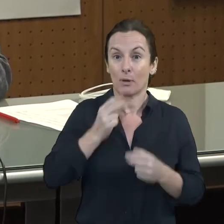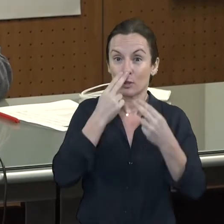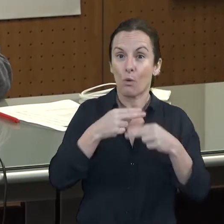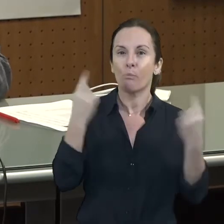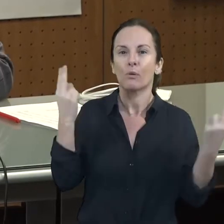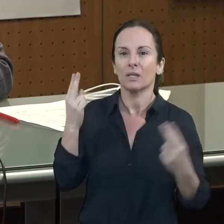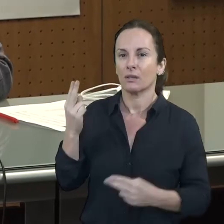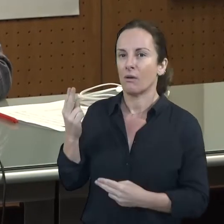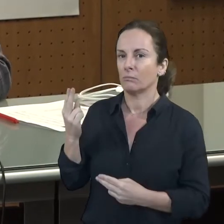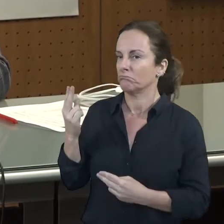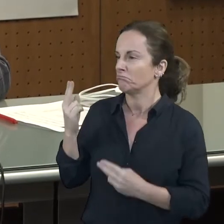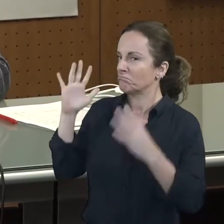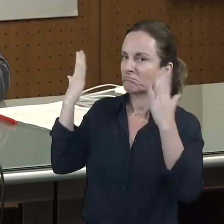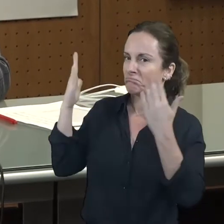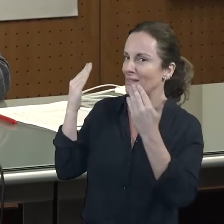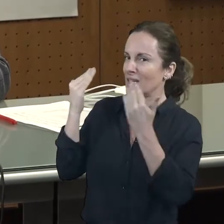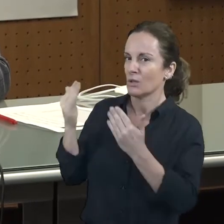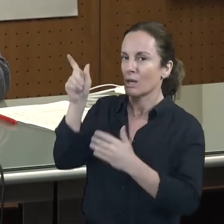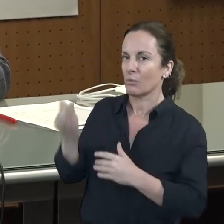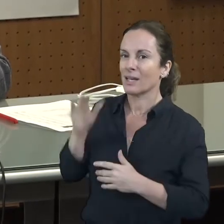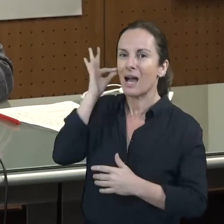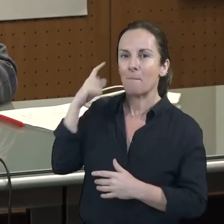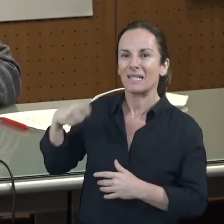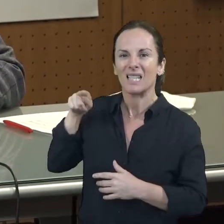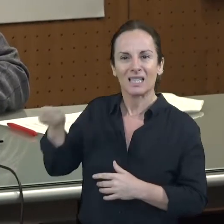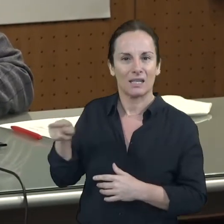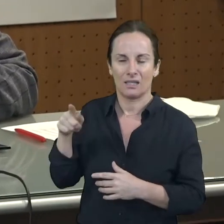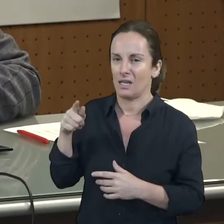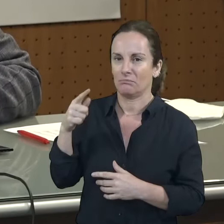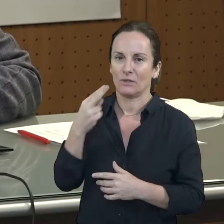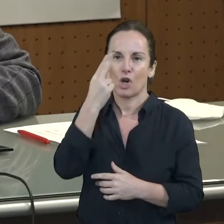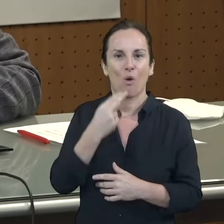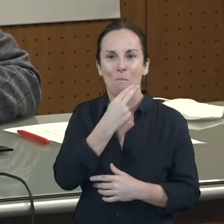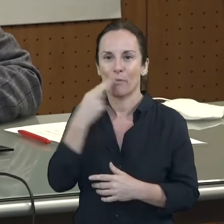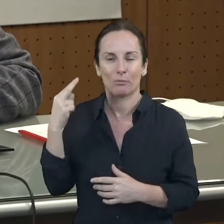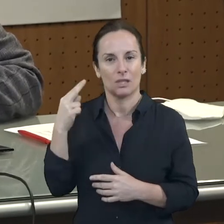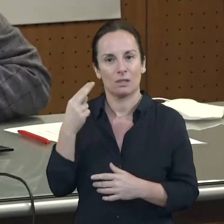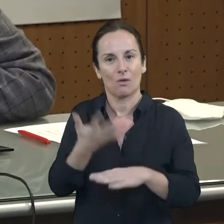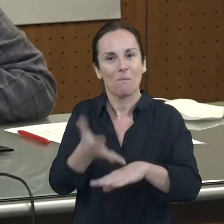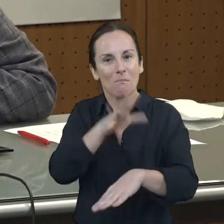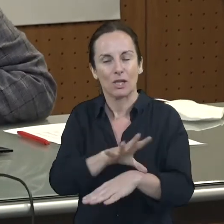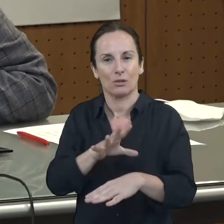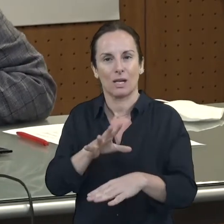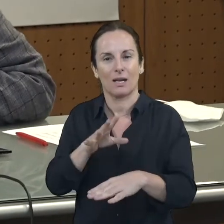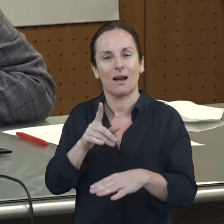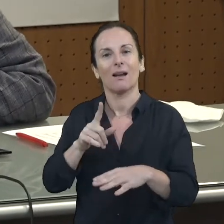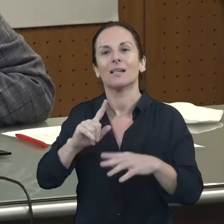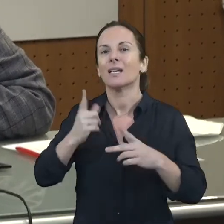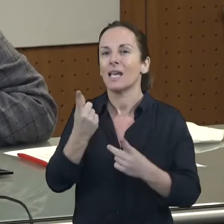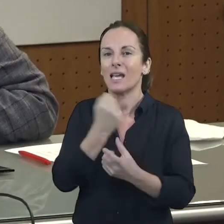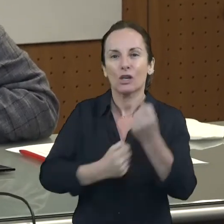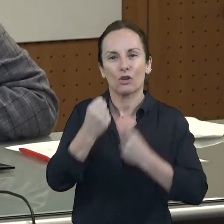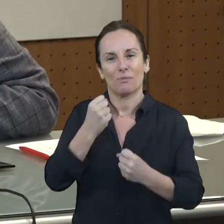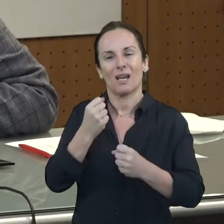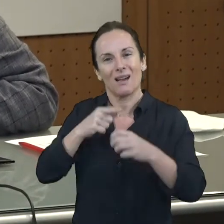cooperació i a la recuperació amb aquest programa de Mallorca en reaccionar. I també donar-li les gràcies per obrir les portes en aquesta institució